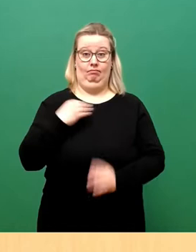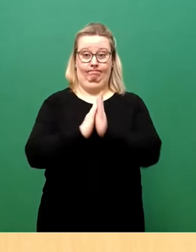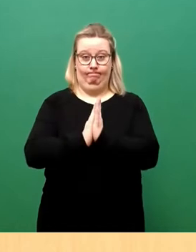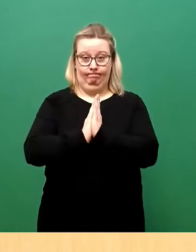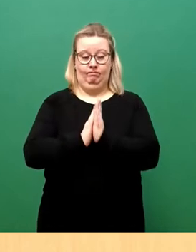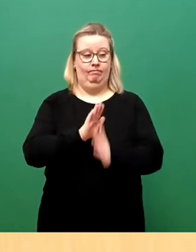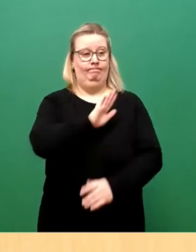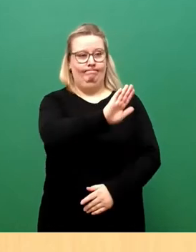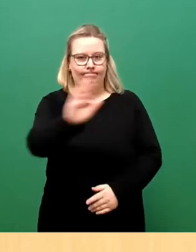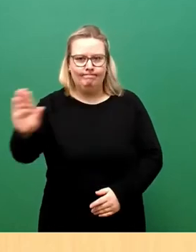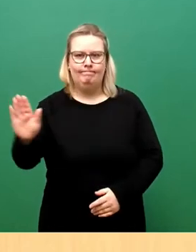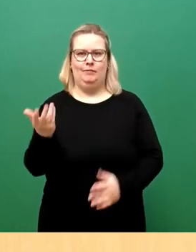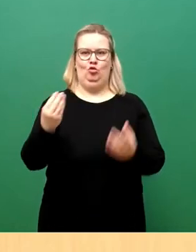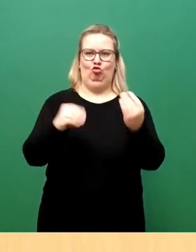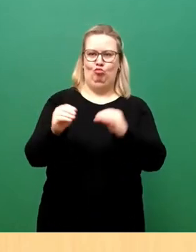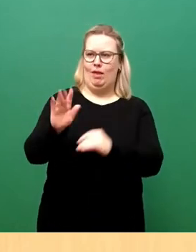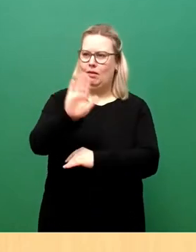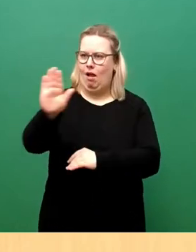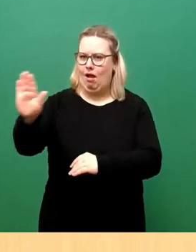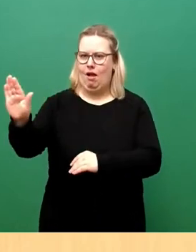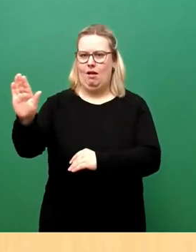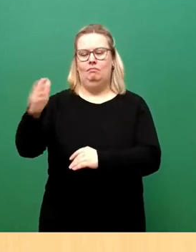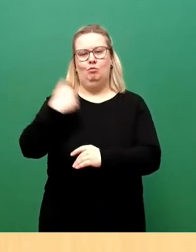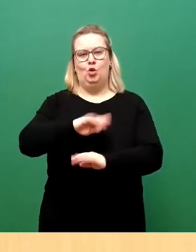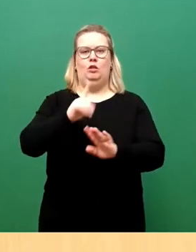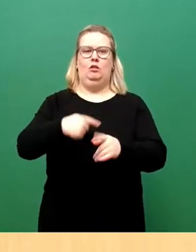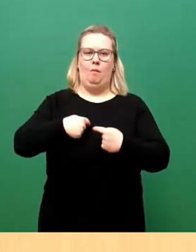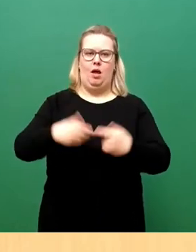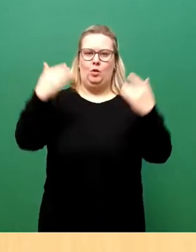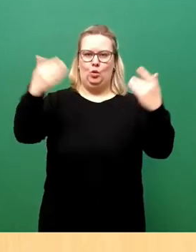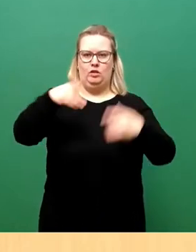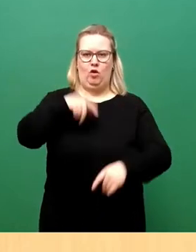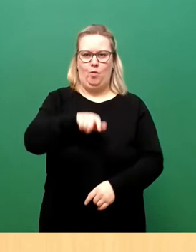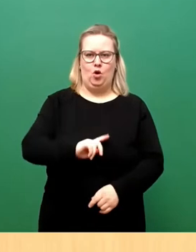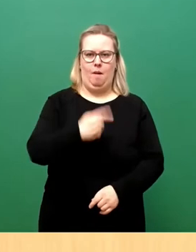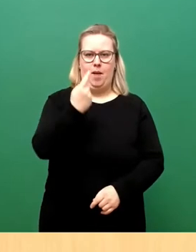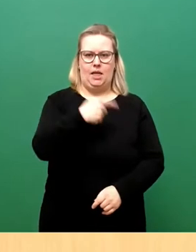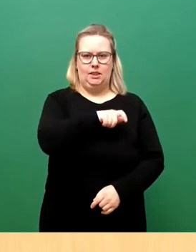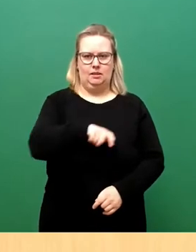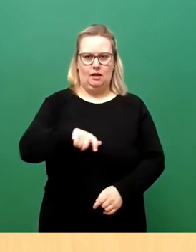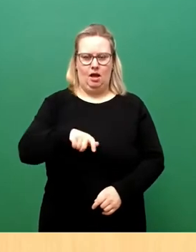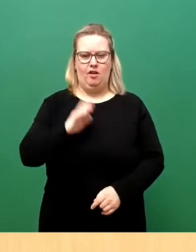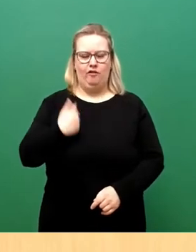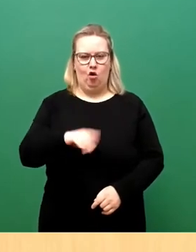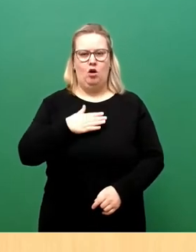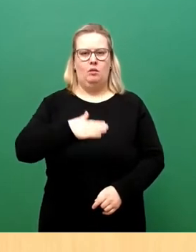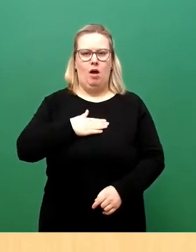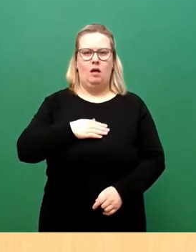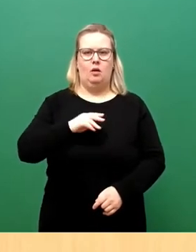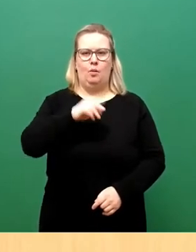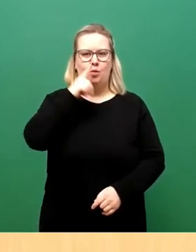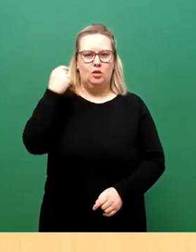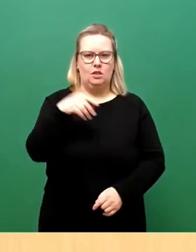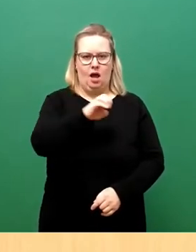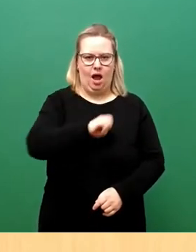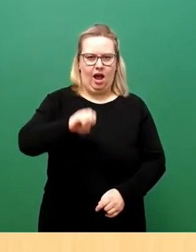Spenderinnen und Spendern die allerherzlichsten Grüße der Bürgermeisterinnen von Bad Münster-Eifel, Frau Sabine